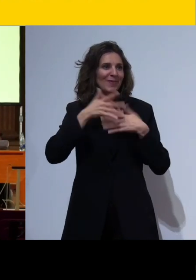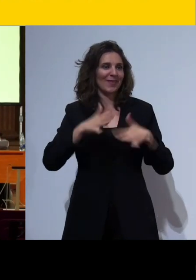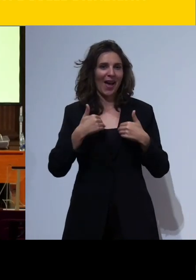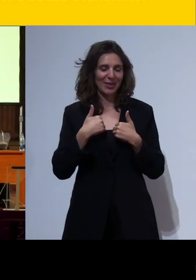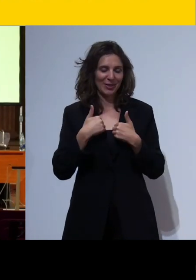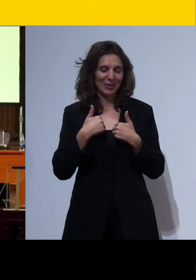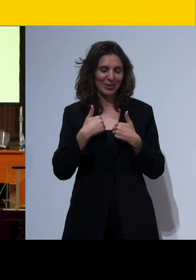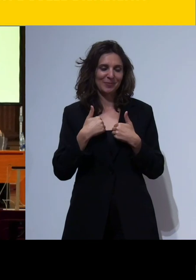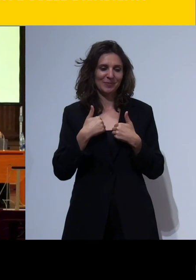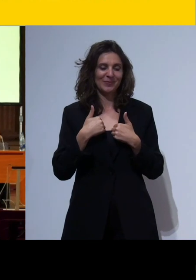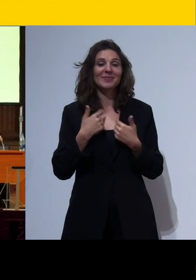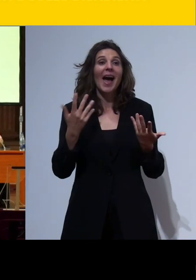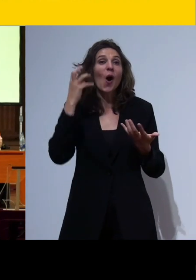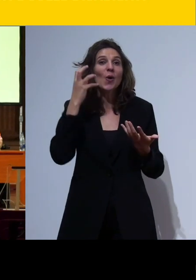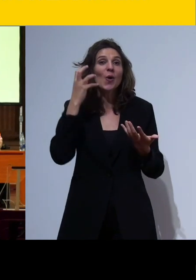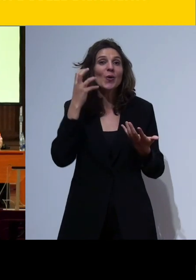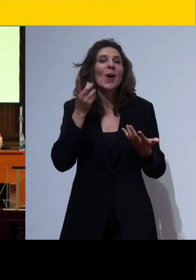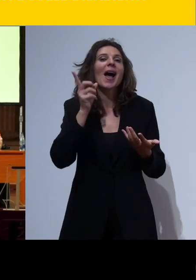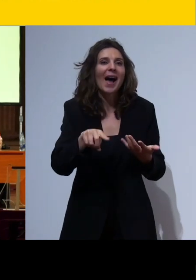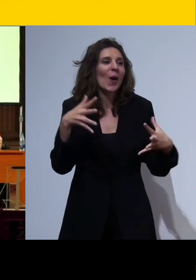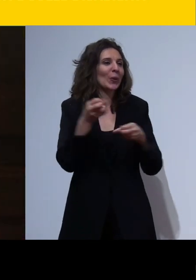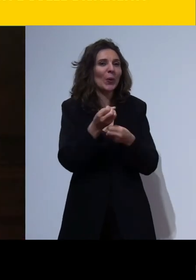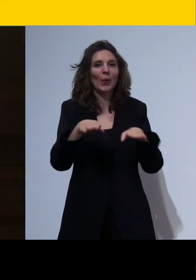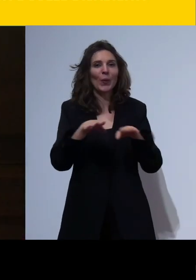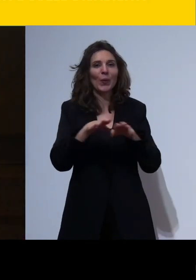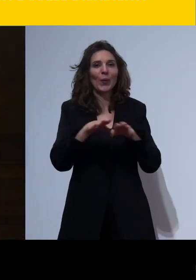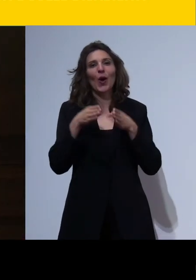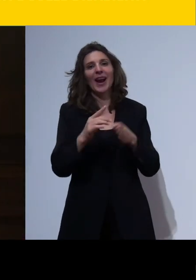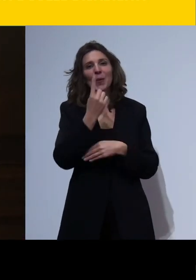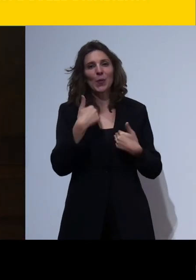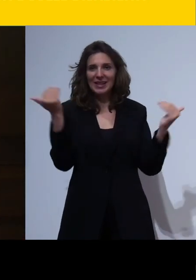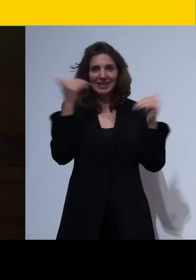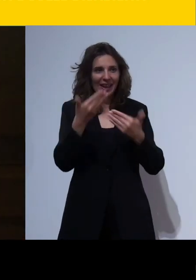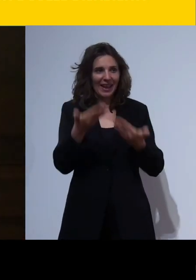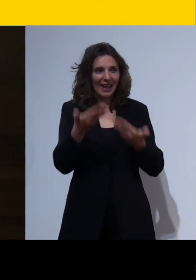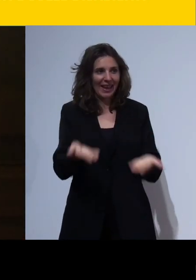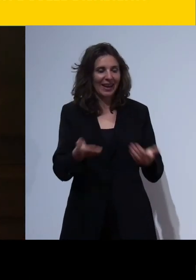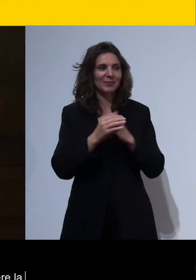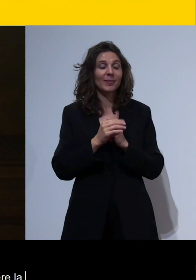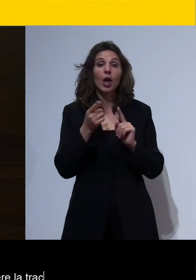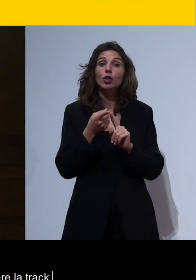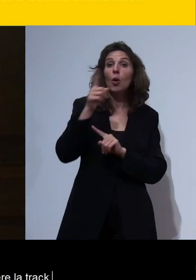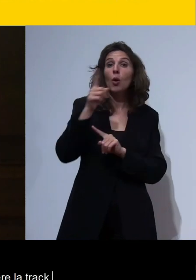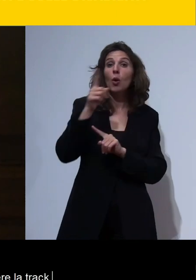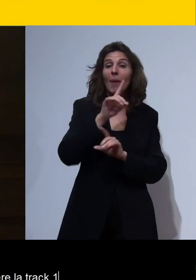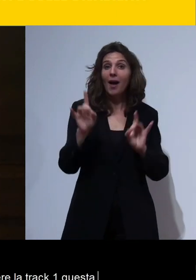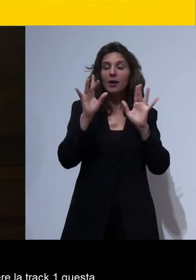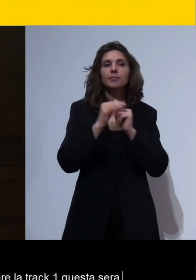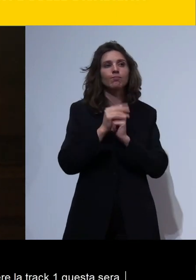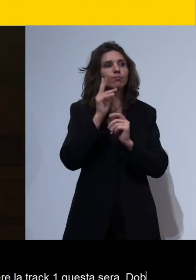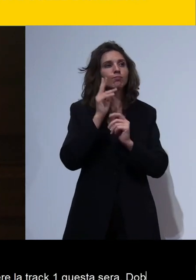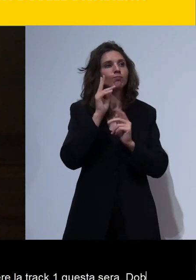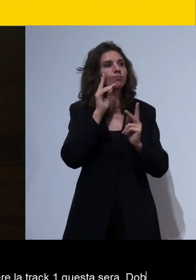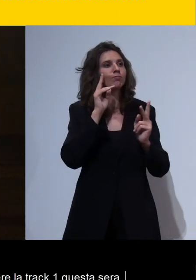anche l'onore di chiudere la track 1 questa sera domani mattina ci ritroviamo per